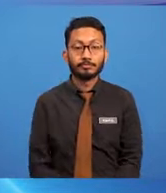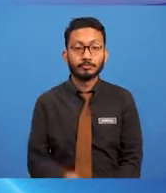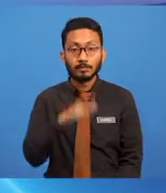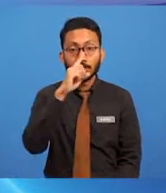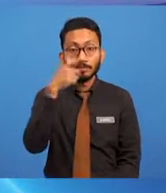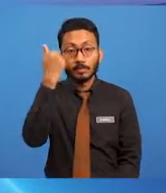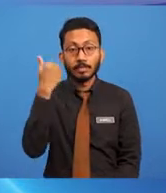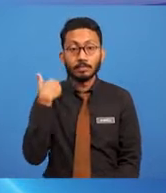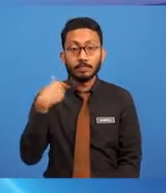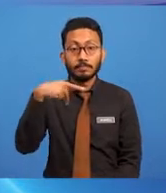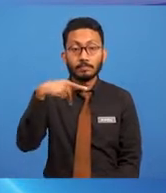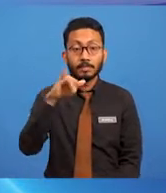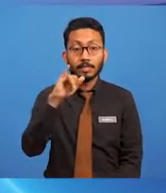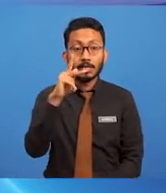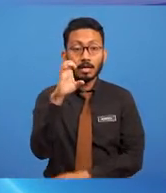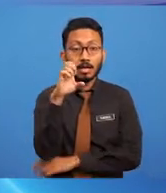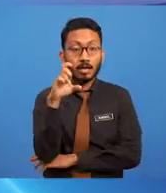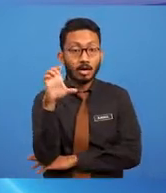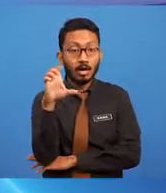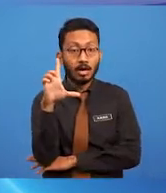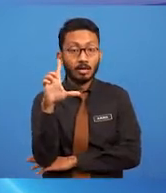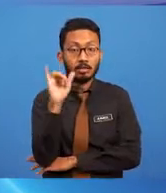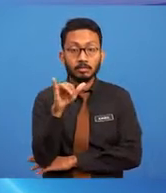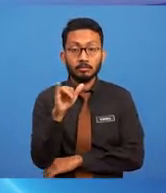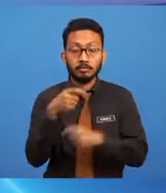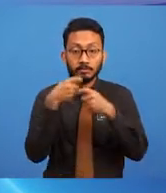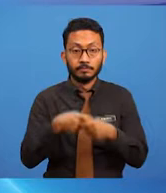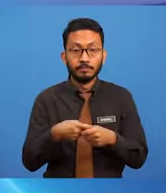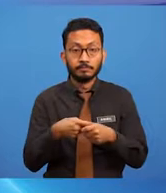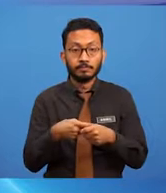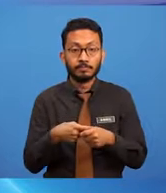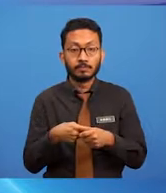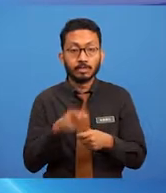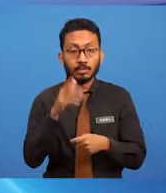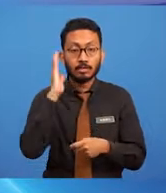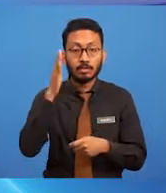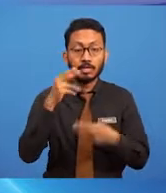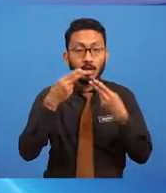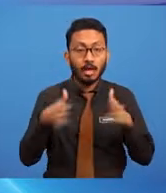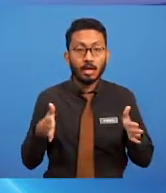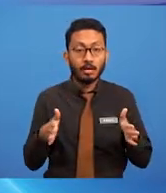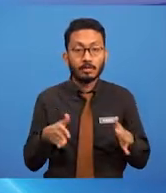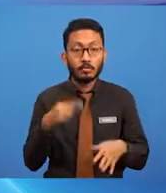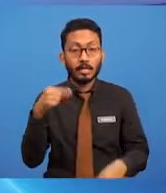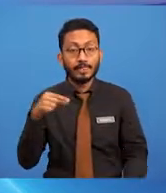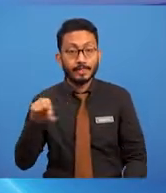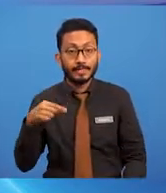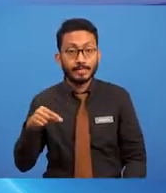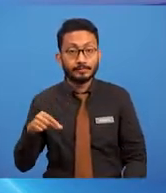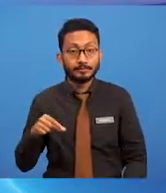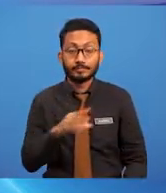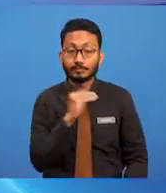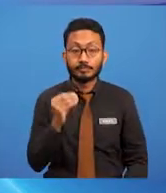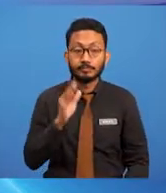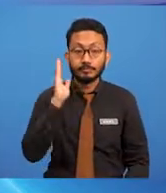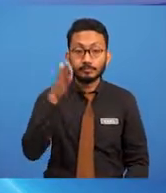Oleh kerana itu ia akan kehilangan kualiti dan akan kelihatan